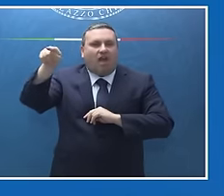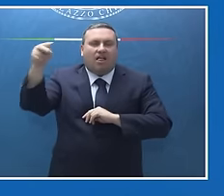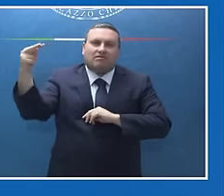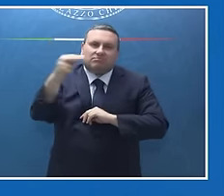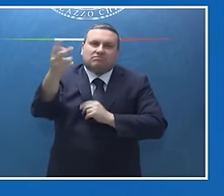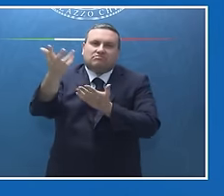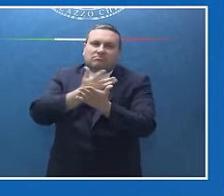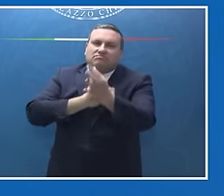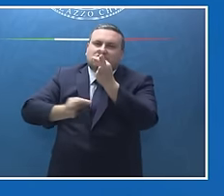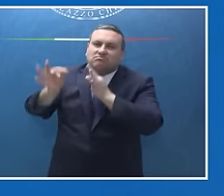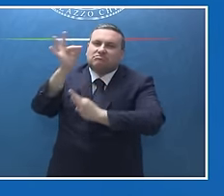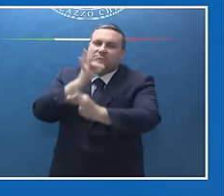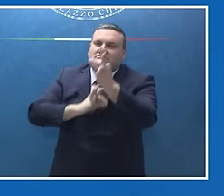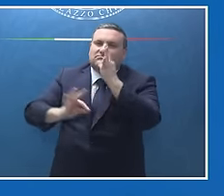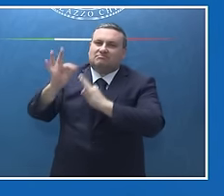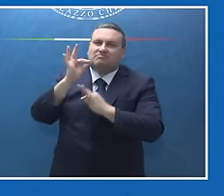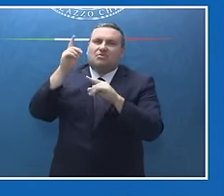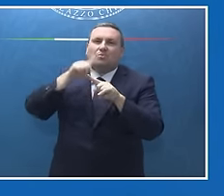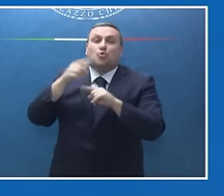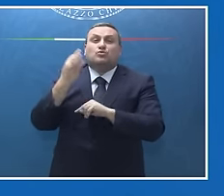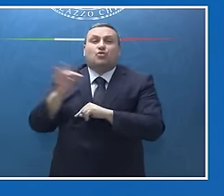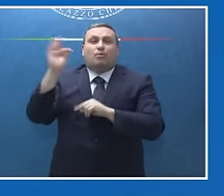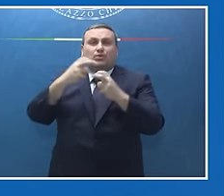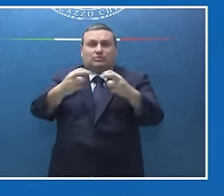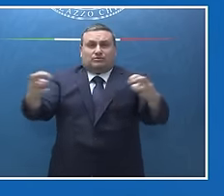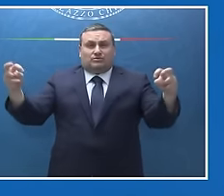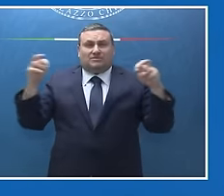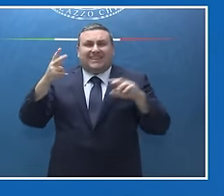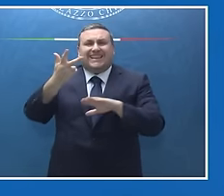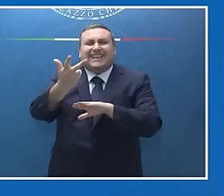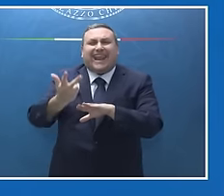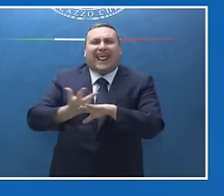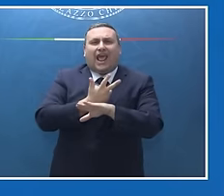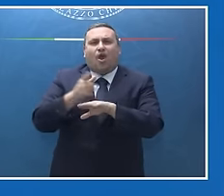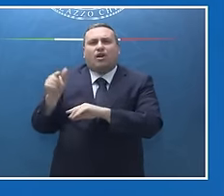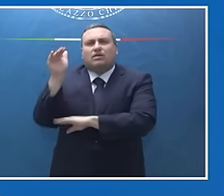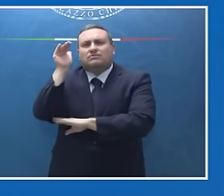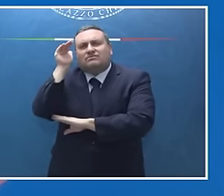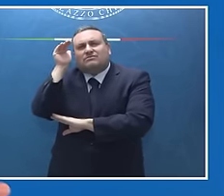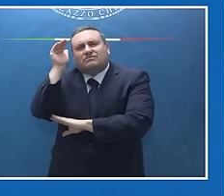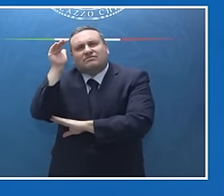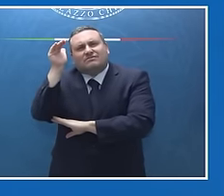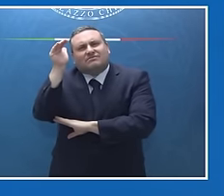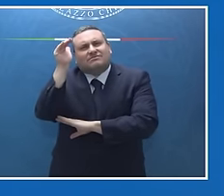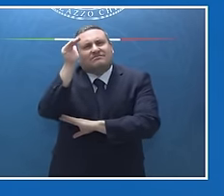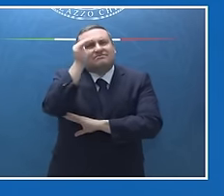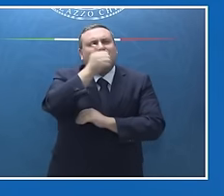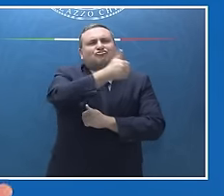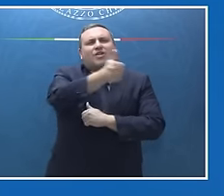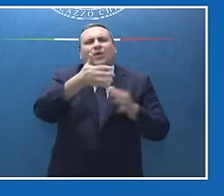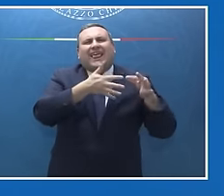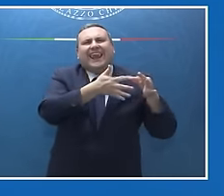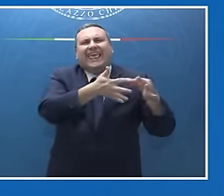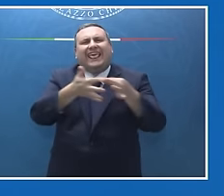il rispetto che ha dimostrato, rimanendo oltre tre ore, ad ascoltare gli interventi di tutti i leader in una